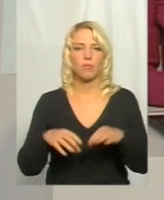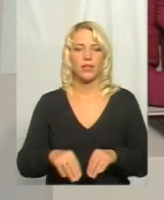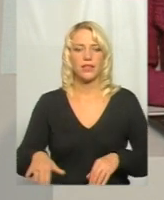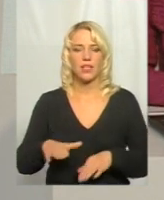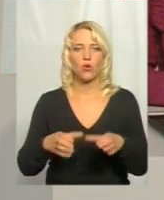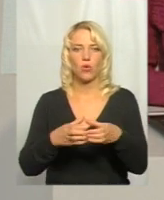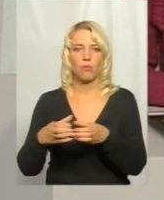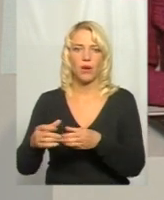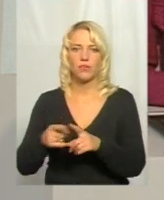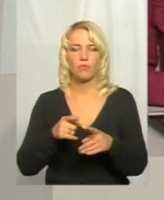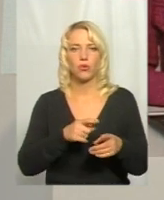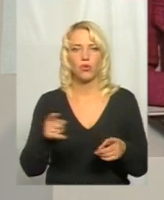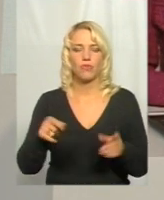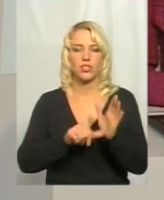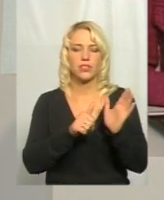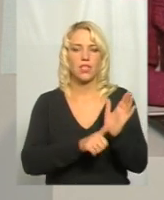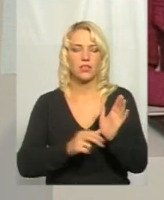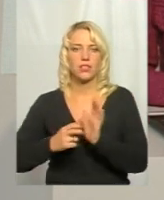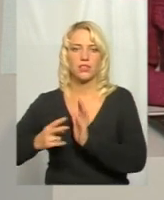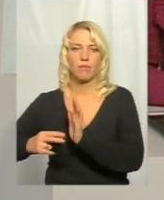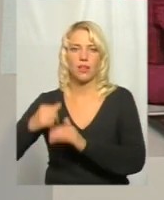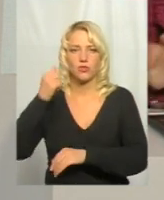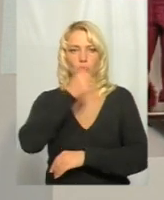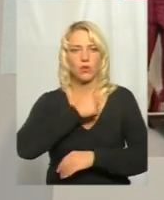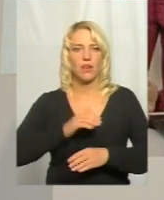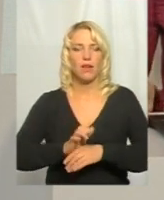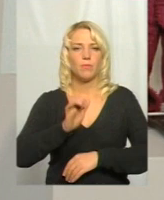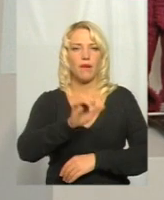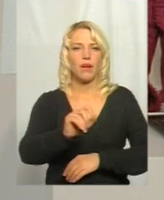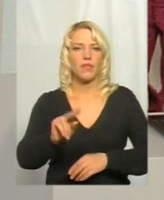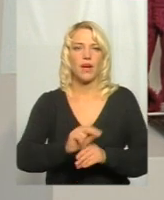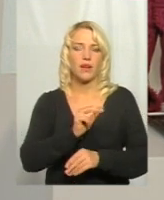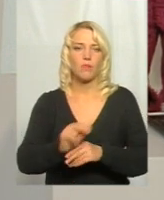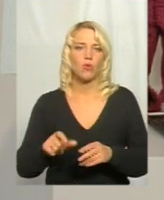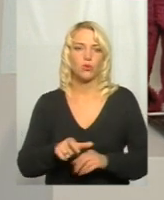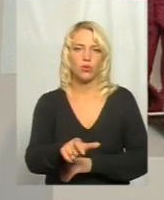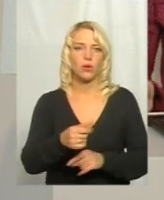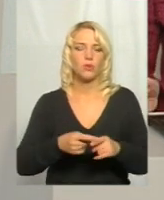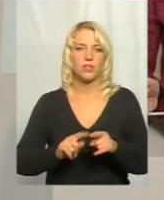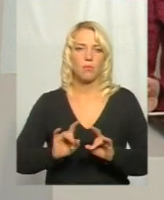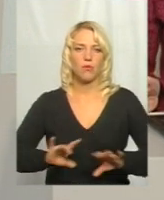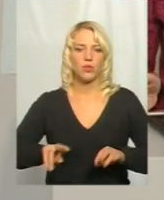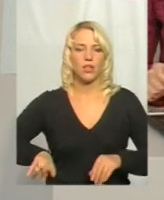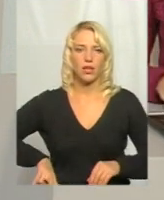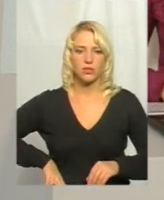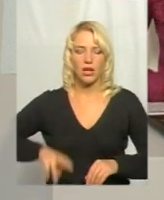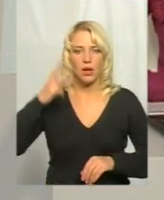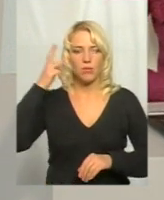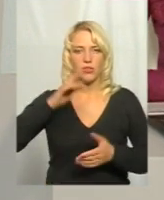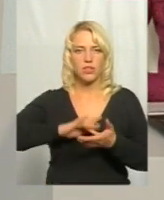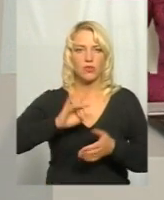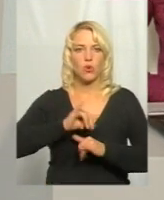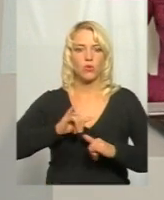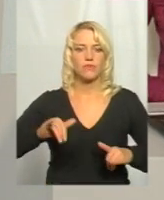тергромади впродовж 2016 та 2017 років відправляли на ремонт доріг. Про це повідомив директор Хмельницького центру розвитку